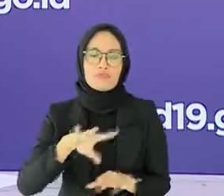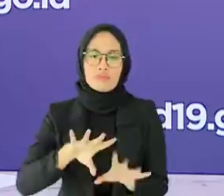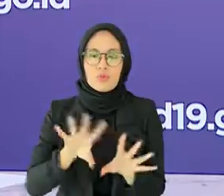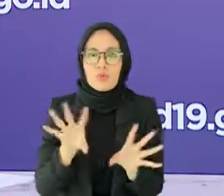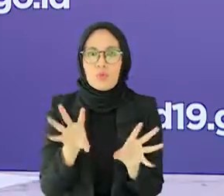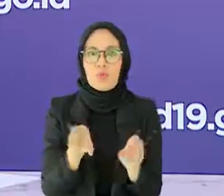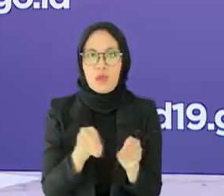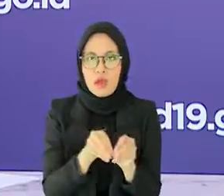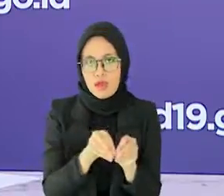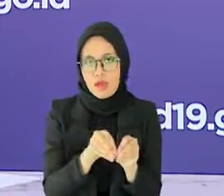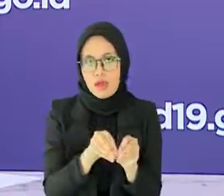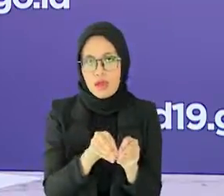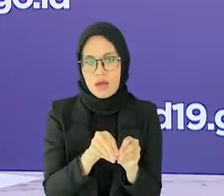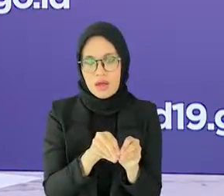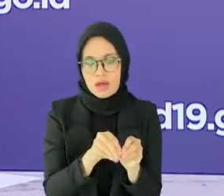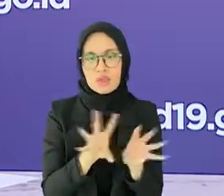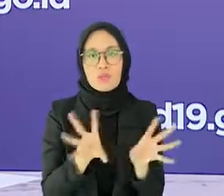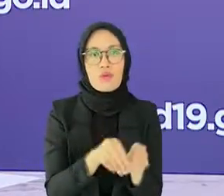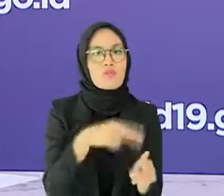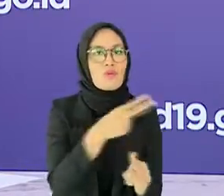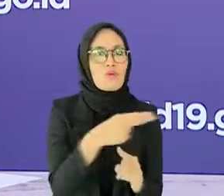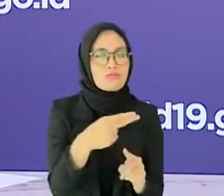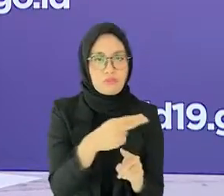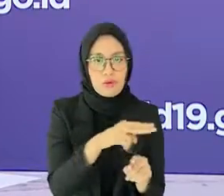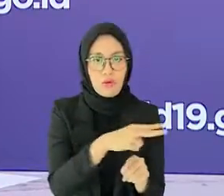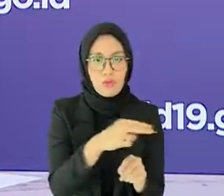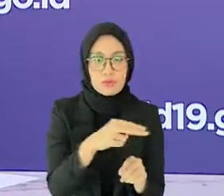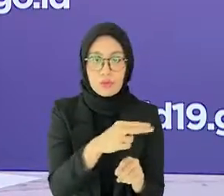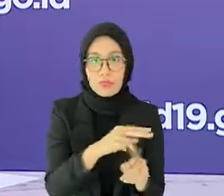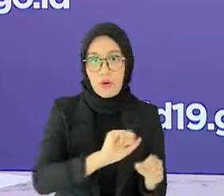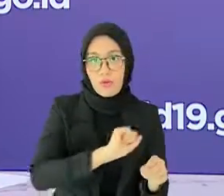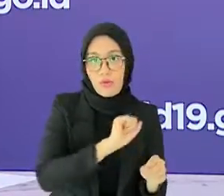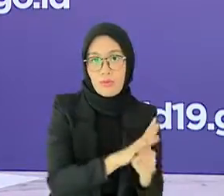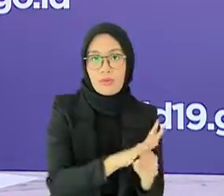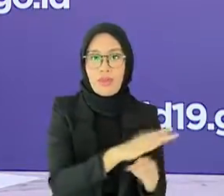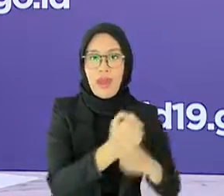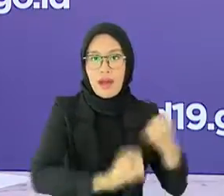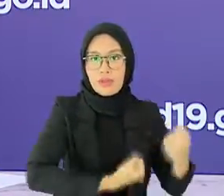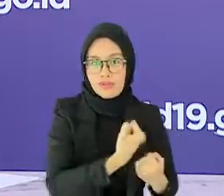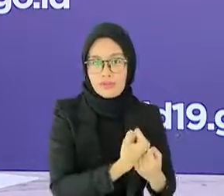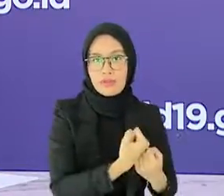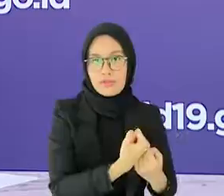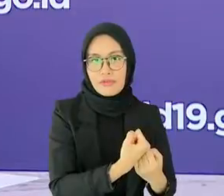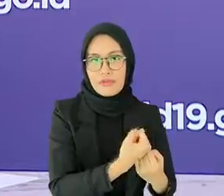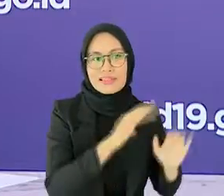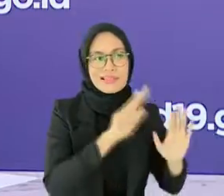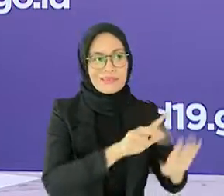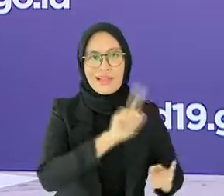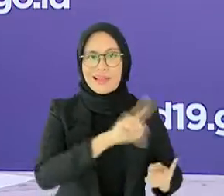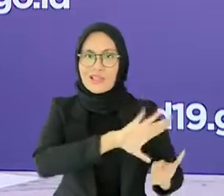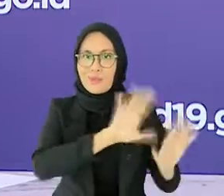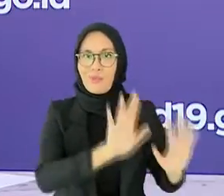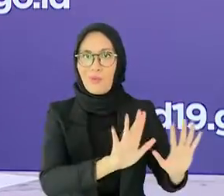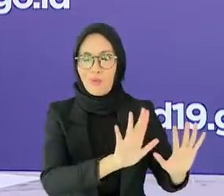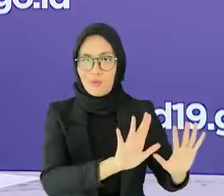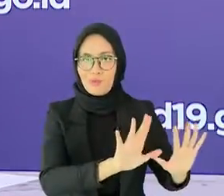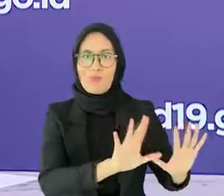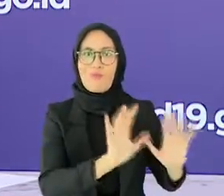pada angka kasus aktif, angka kesembuhan, dan angka kematian dalam waktu yang bersamaan.